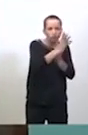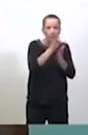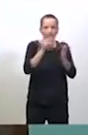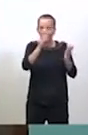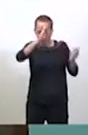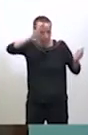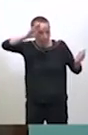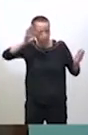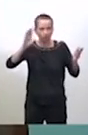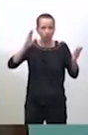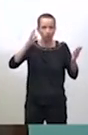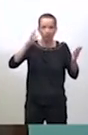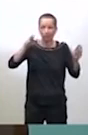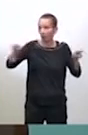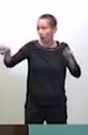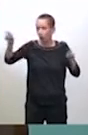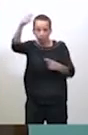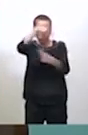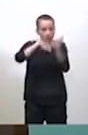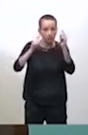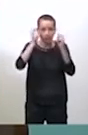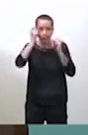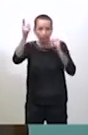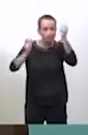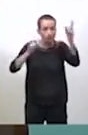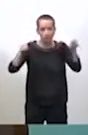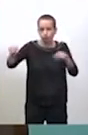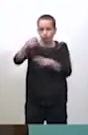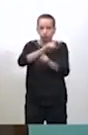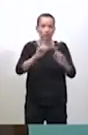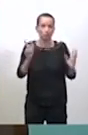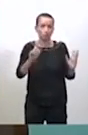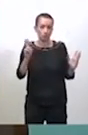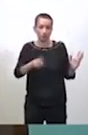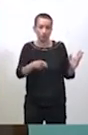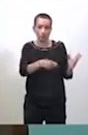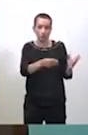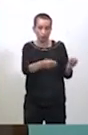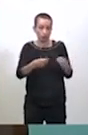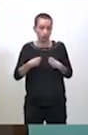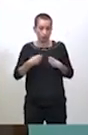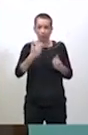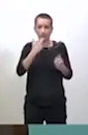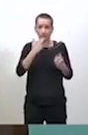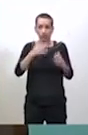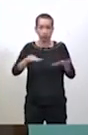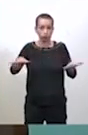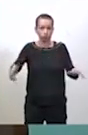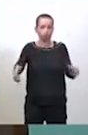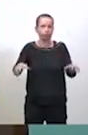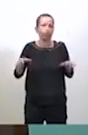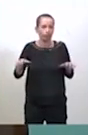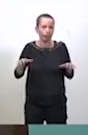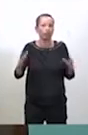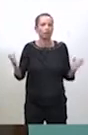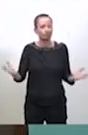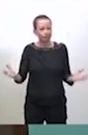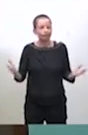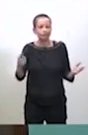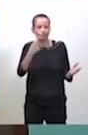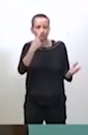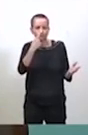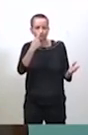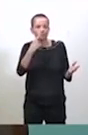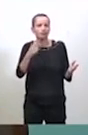idées à droite et à gauche qui globalement en fait nuisaient à l'efficacité générale. Donc je pense que notre